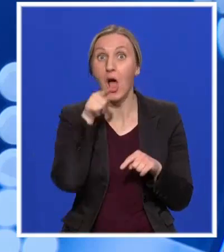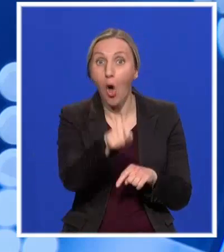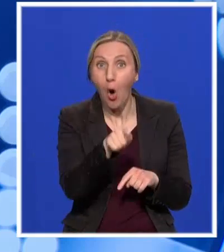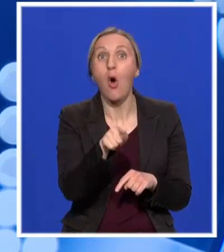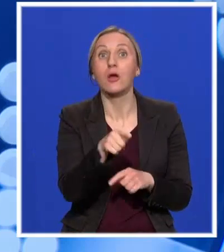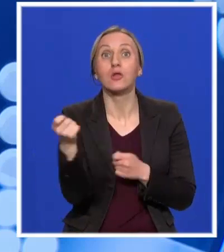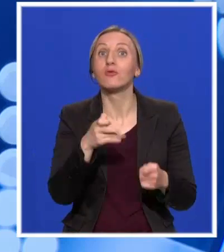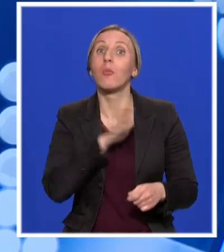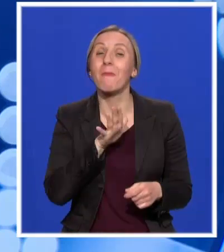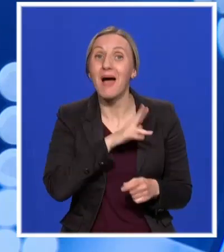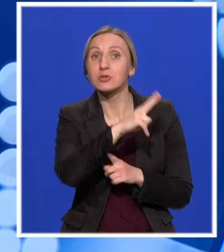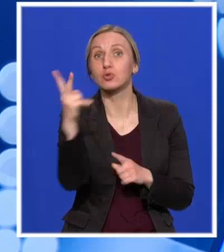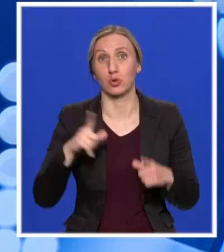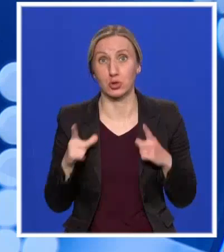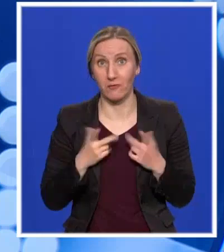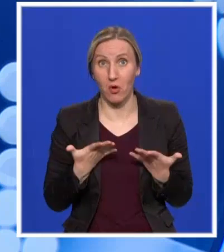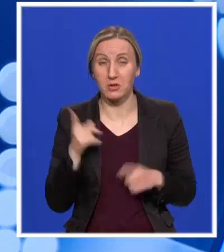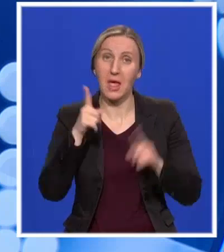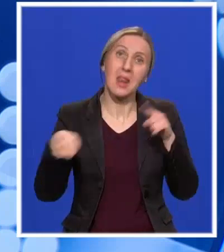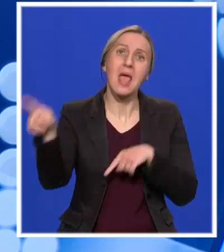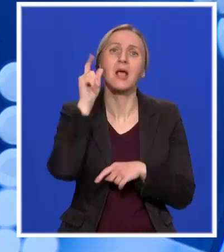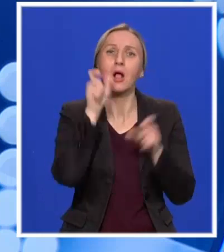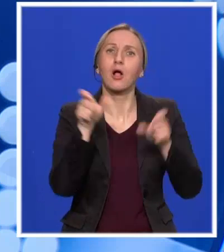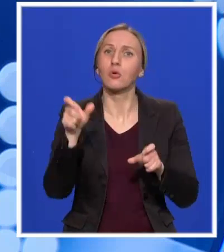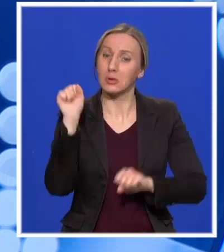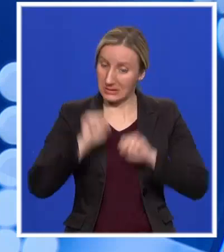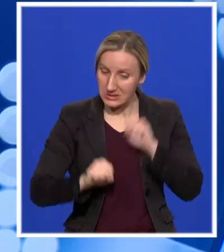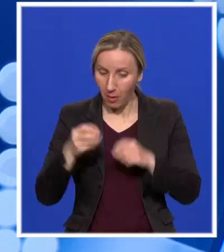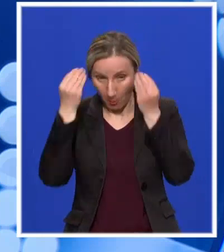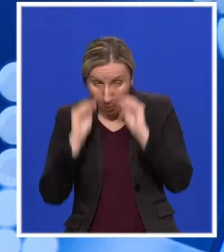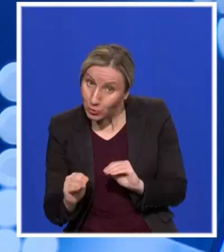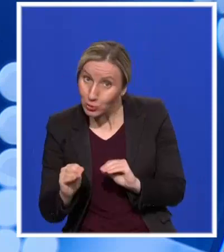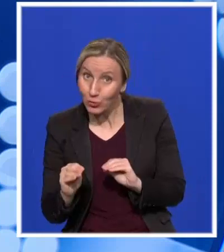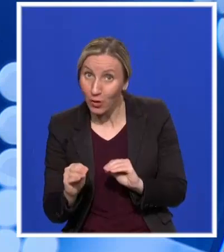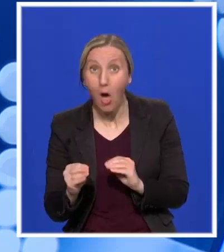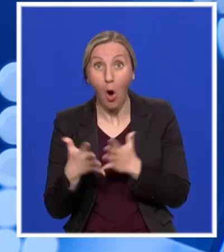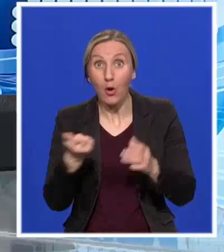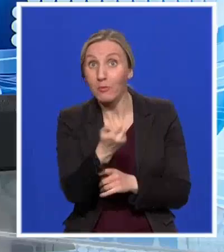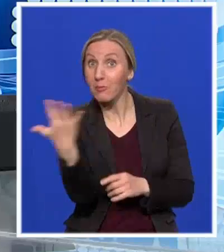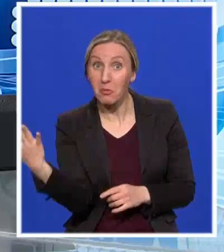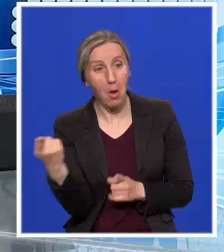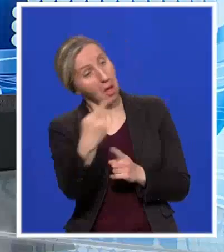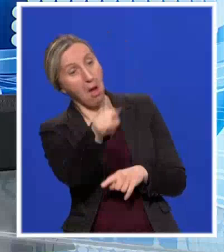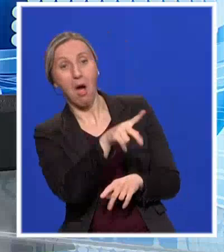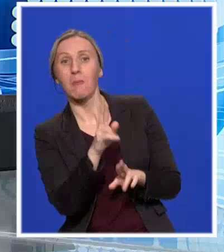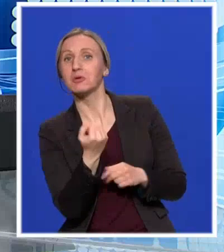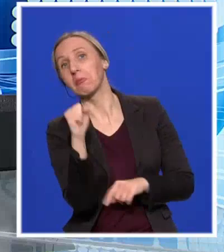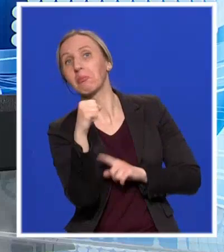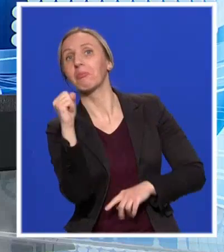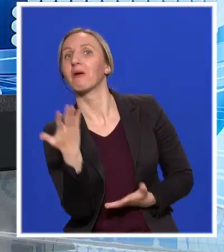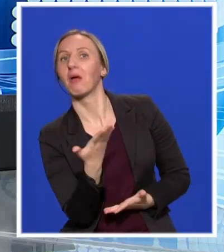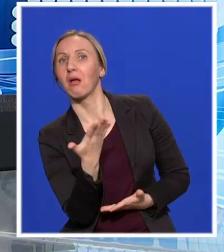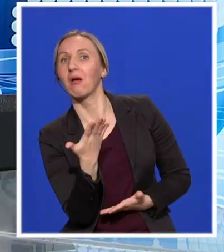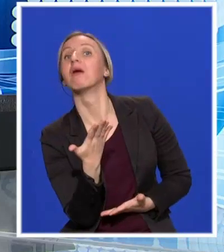živote svih drugih ljudi. I zašto su neki ljudi disciplinu, oni poštuju sve to, a to je ogromni deo Srbije, da bi neko mogao da se ponaša